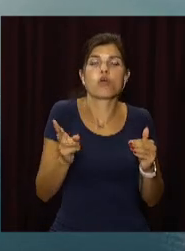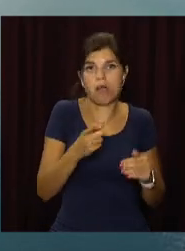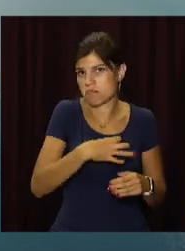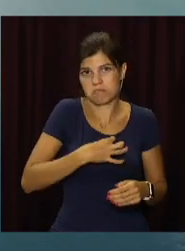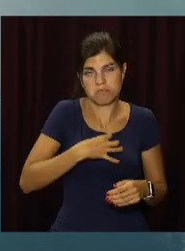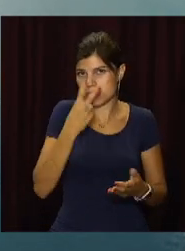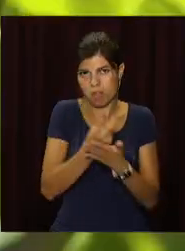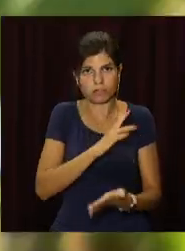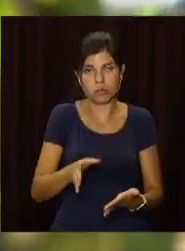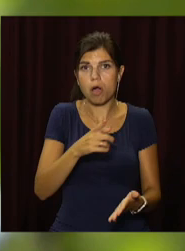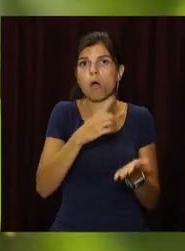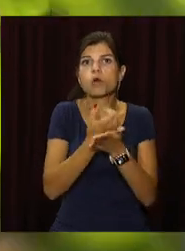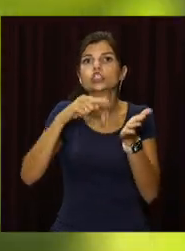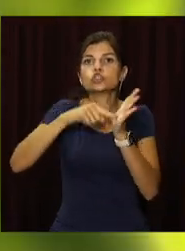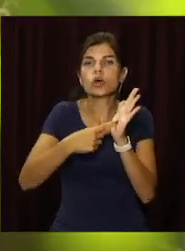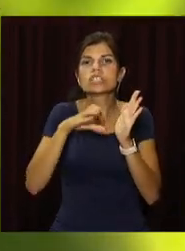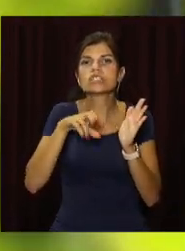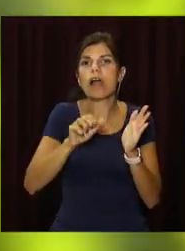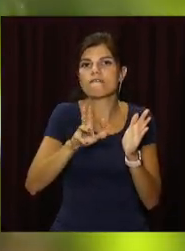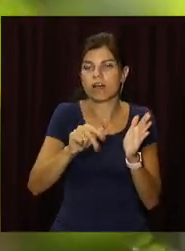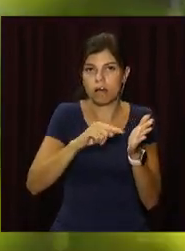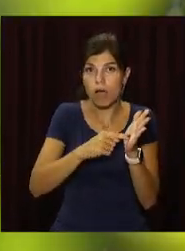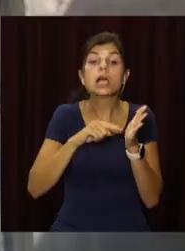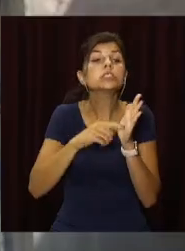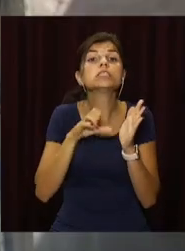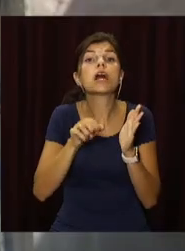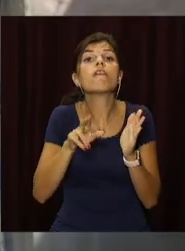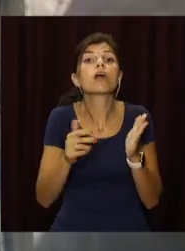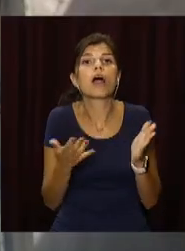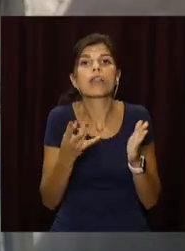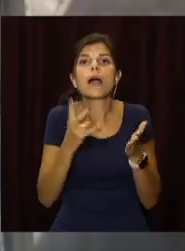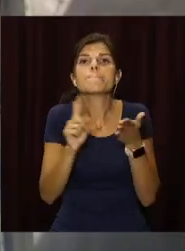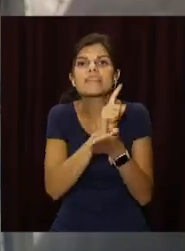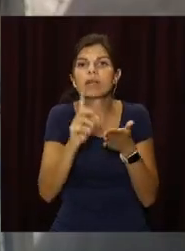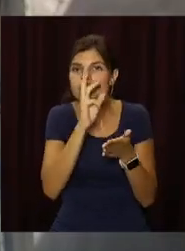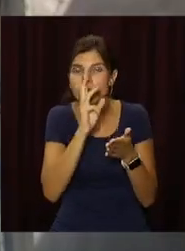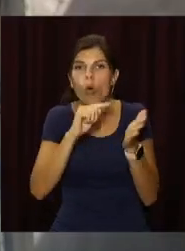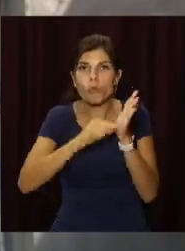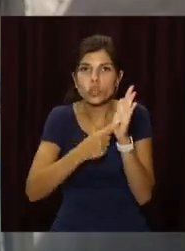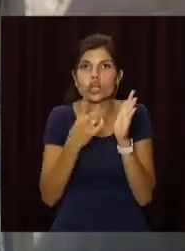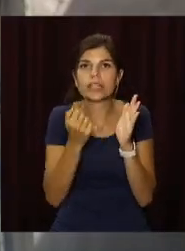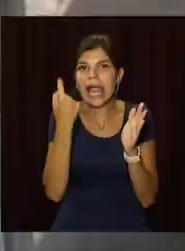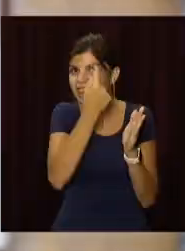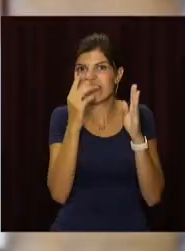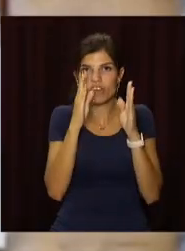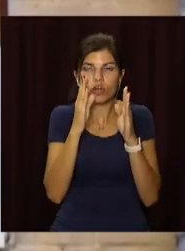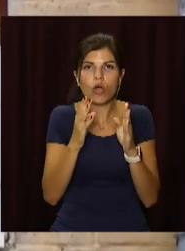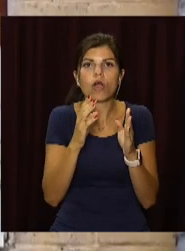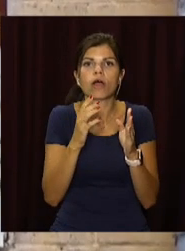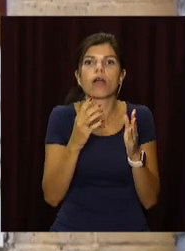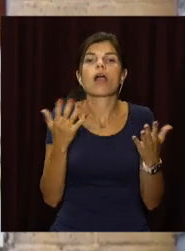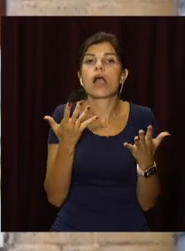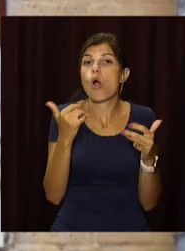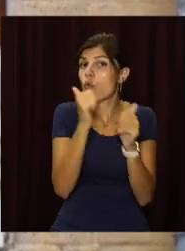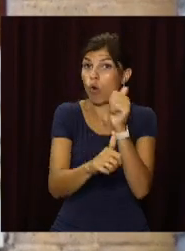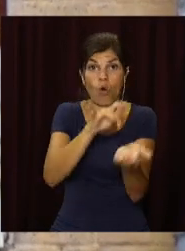надлишкову площу множить на ставку податку. Щоб визначити ставку податку, треба мінімальну зарплату помножити на індивідуальний коефіцієнт. У